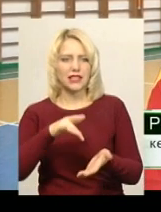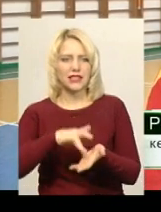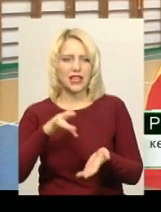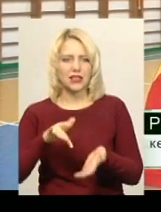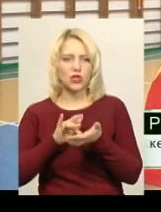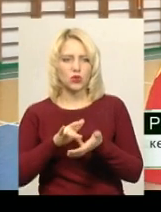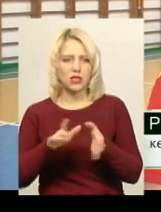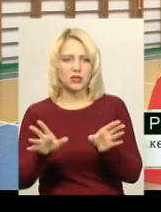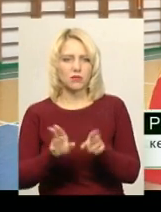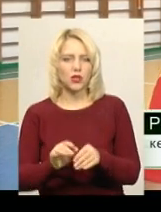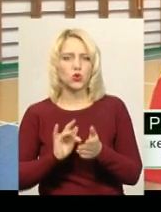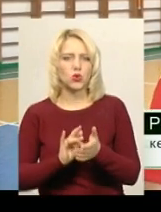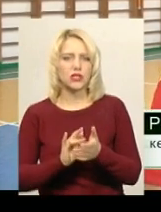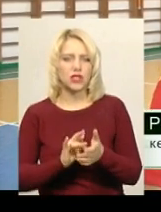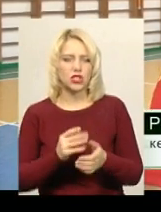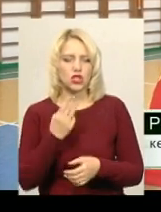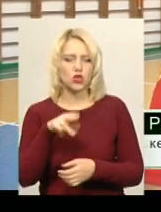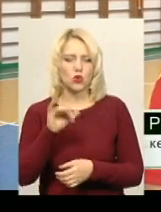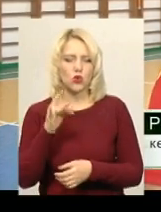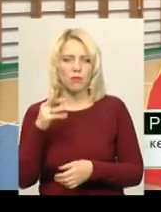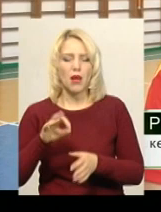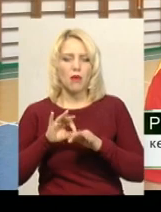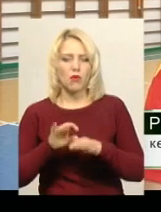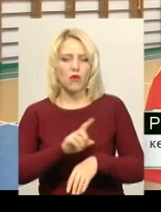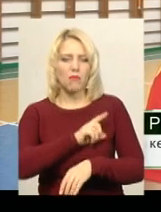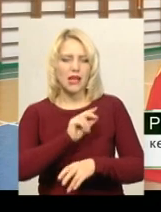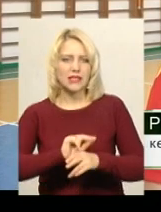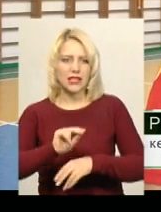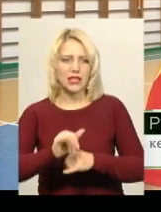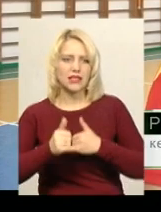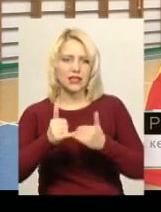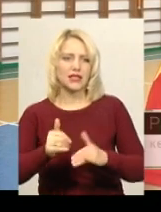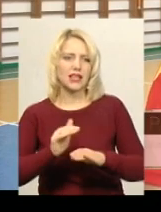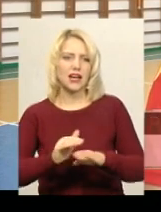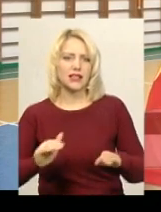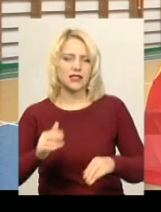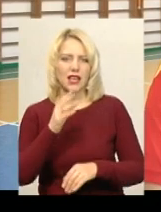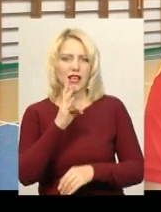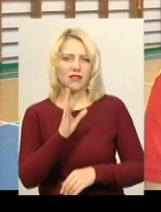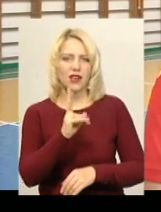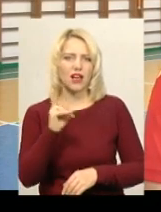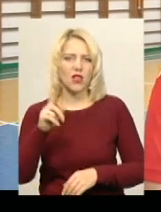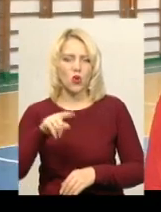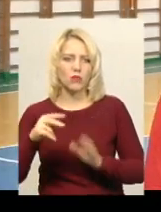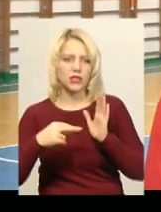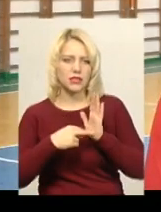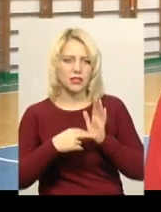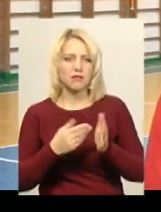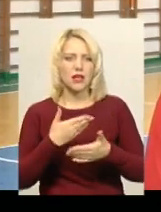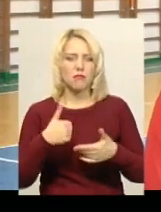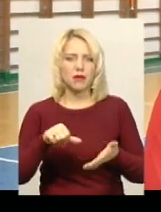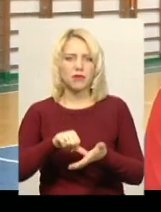спільно з туристичним клубом «Штурм» проводив майстер-клас для вихованців НВК-7. Ми